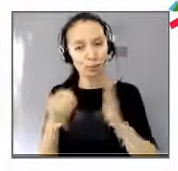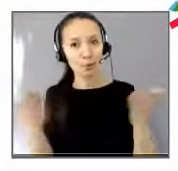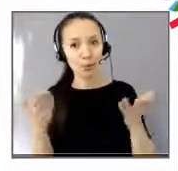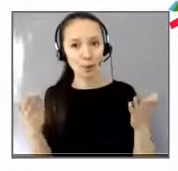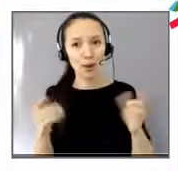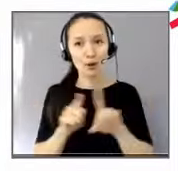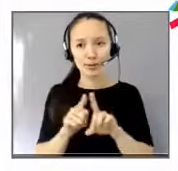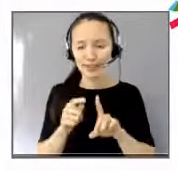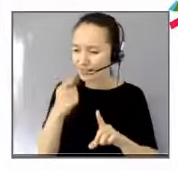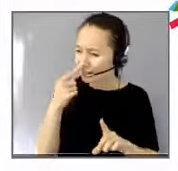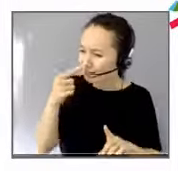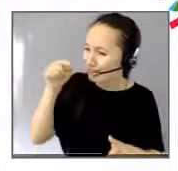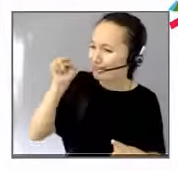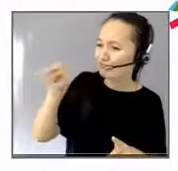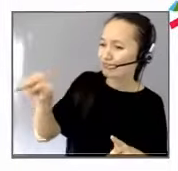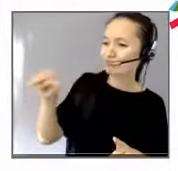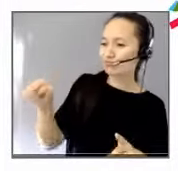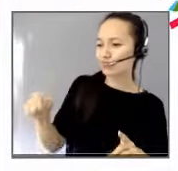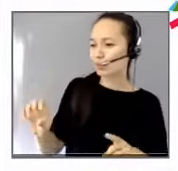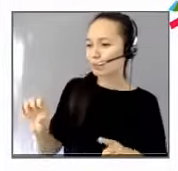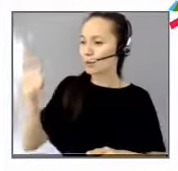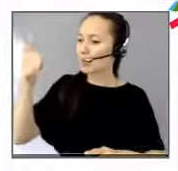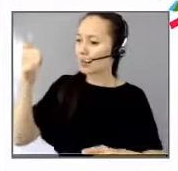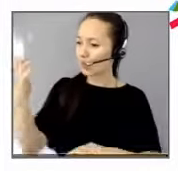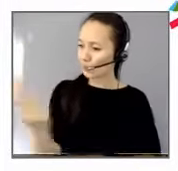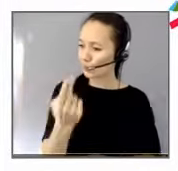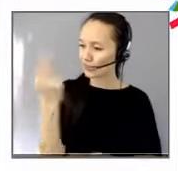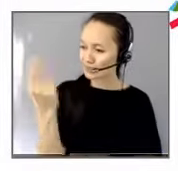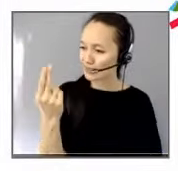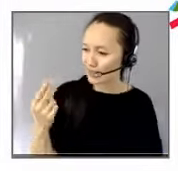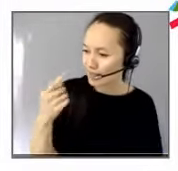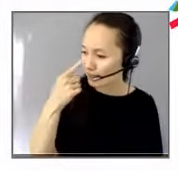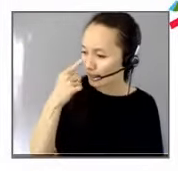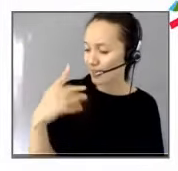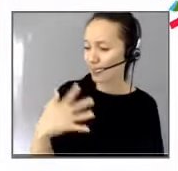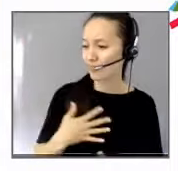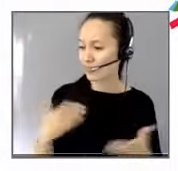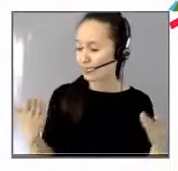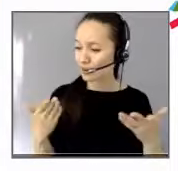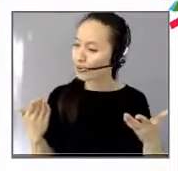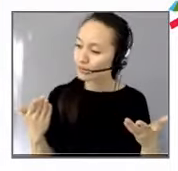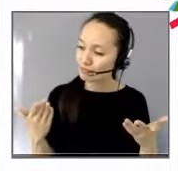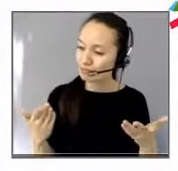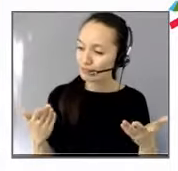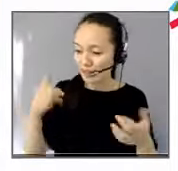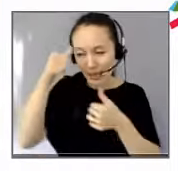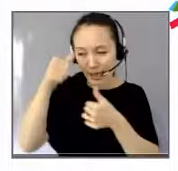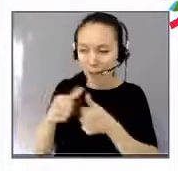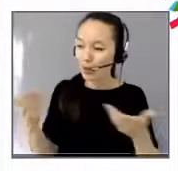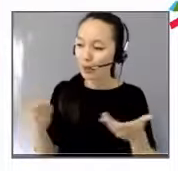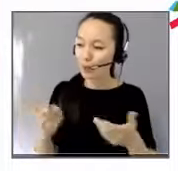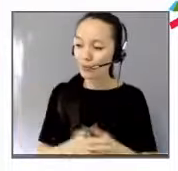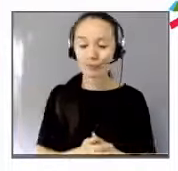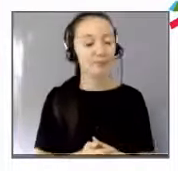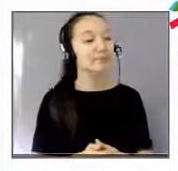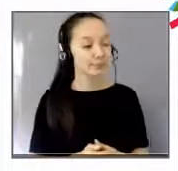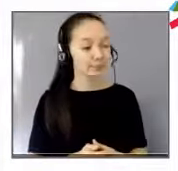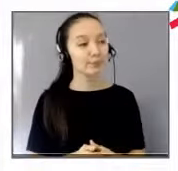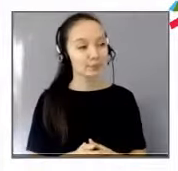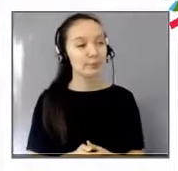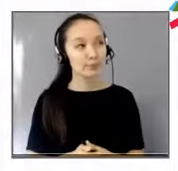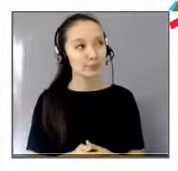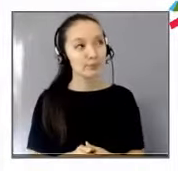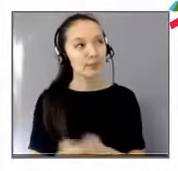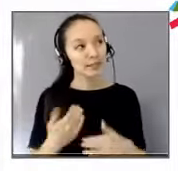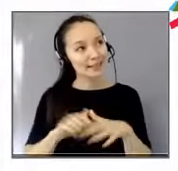retenez de cette première édition ? Une première édition, le travail de référents handicap au sein des entreprises ne date